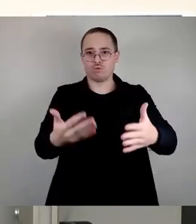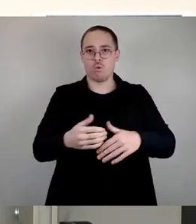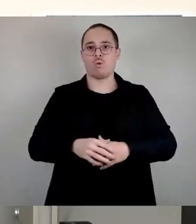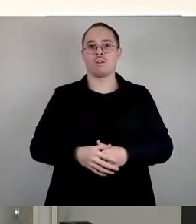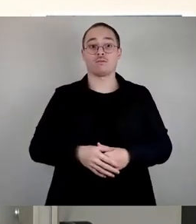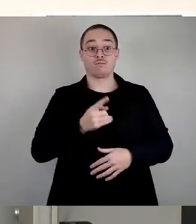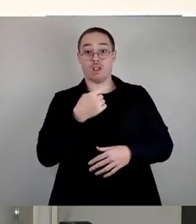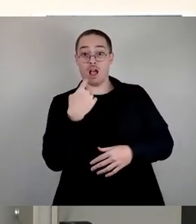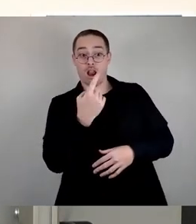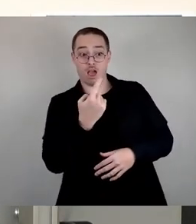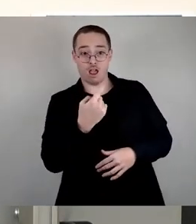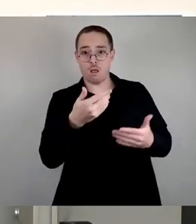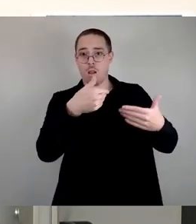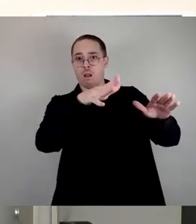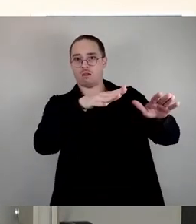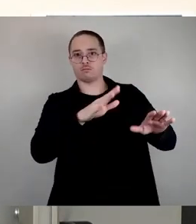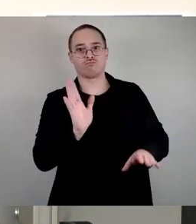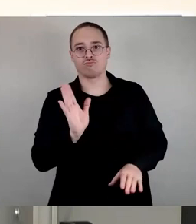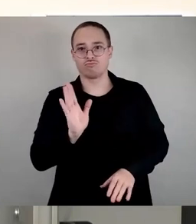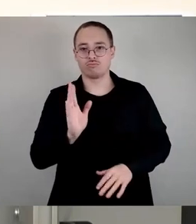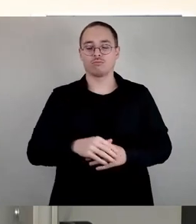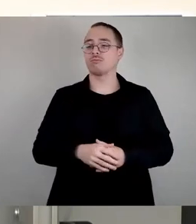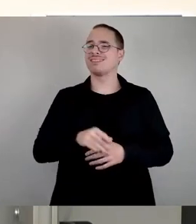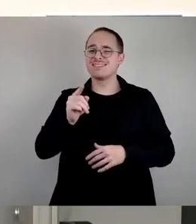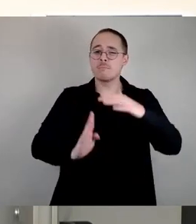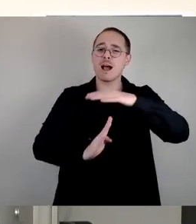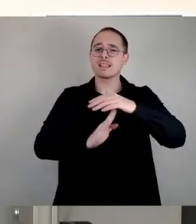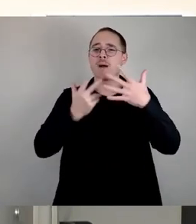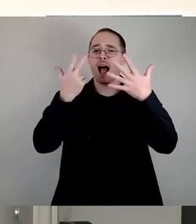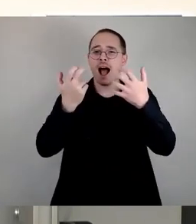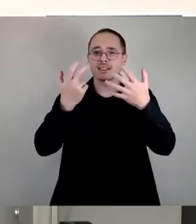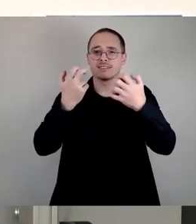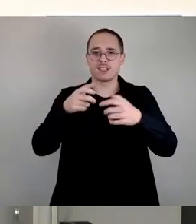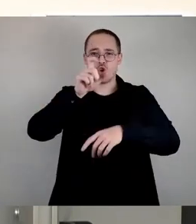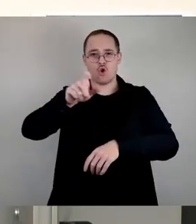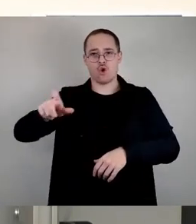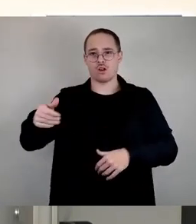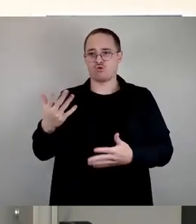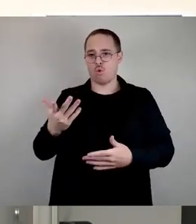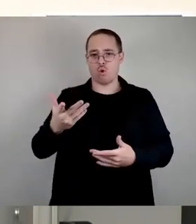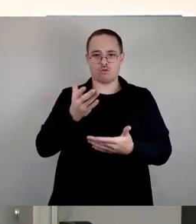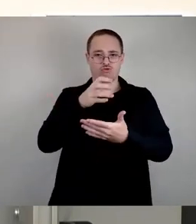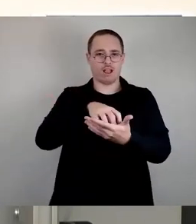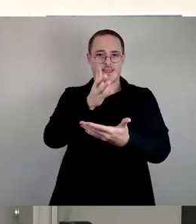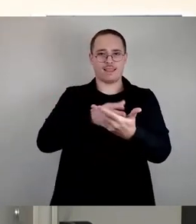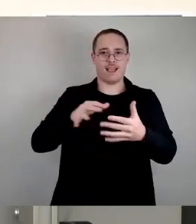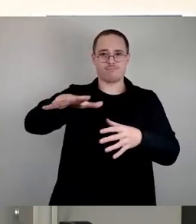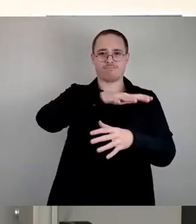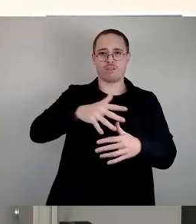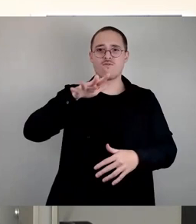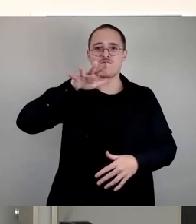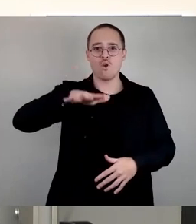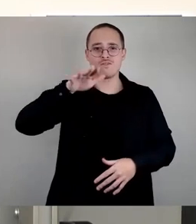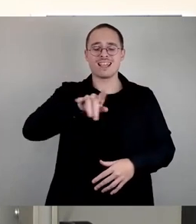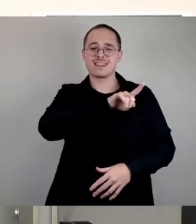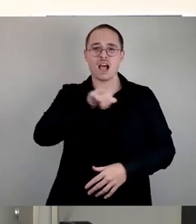Menschen, maximal 82, in einem Stadtteil mit 15.000 Einwohnern. Klotsche hat den Platz,